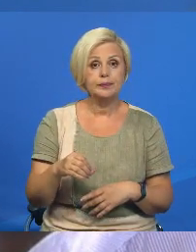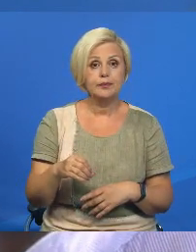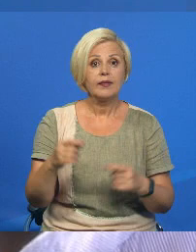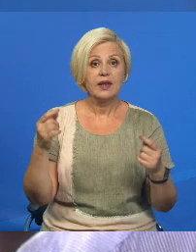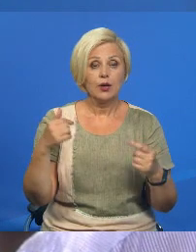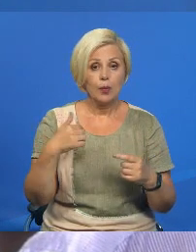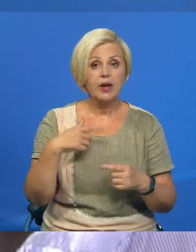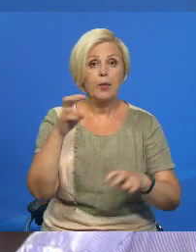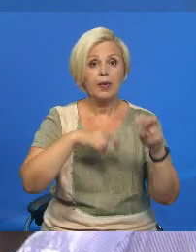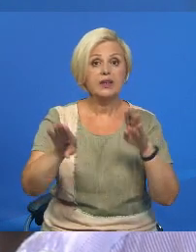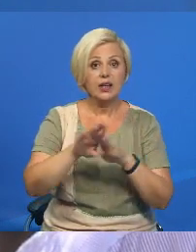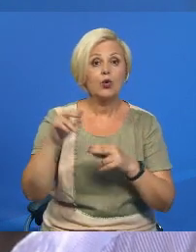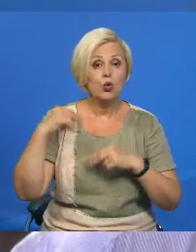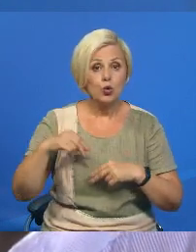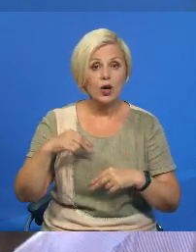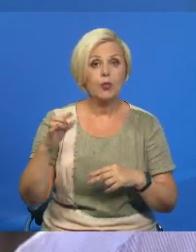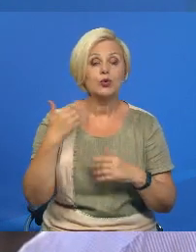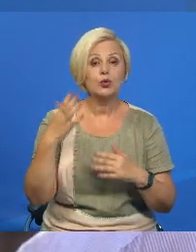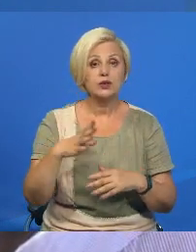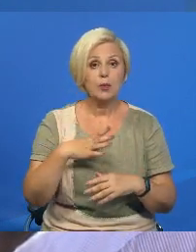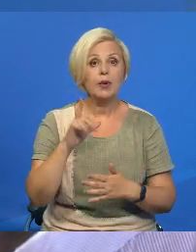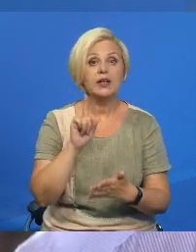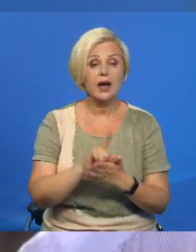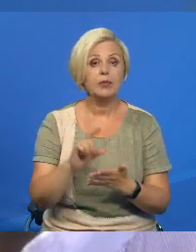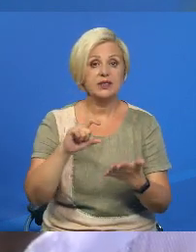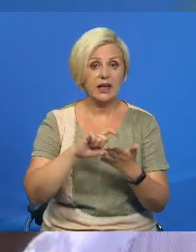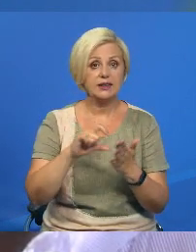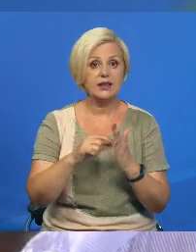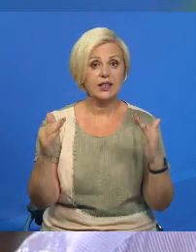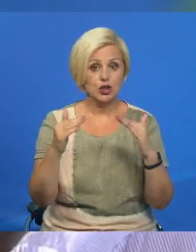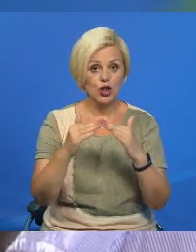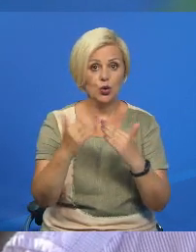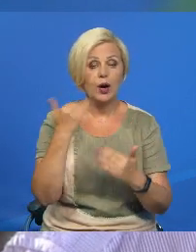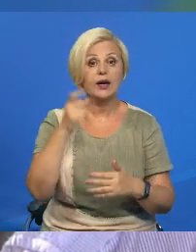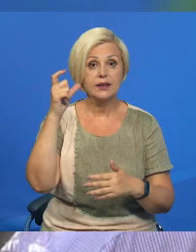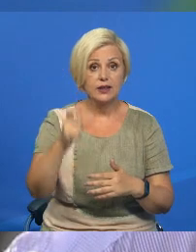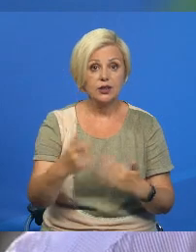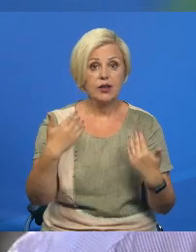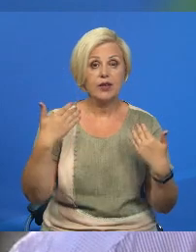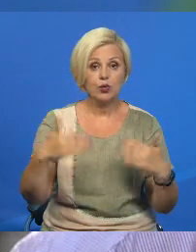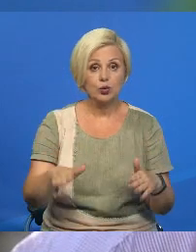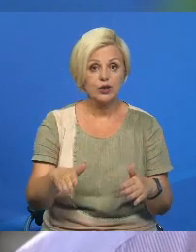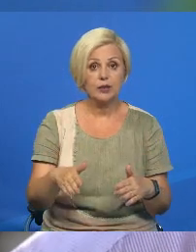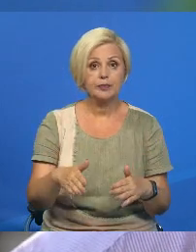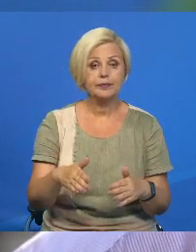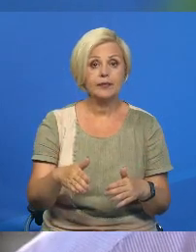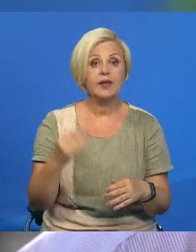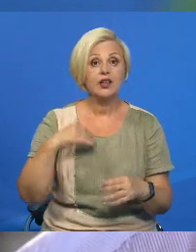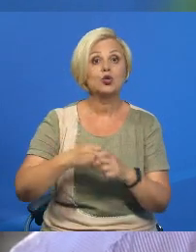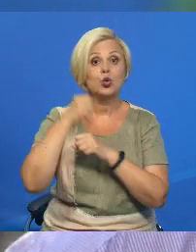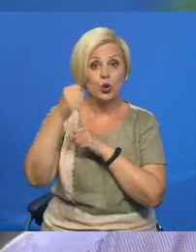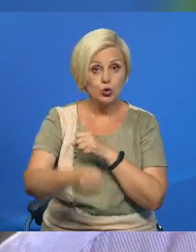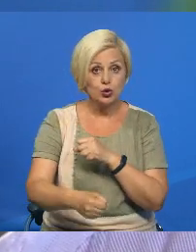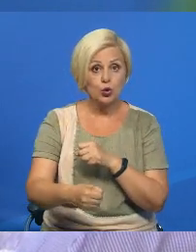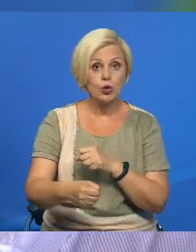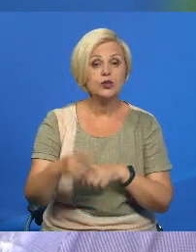соответственно, подыскиваем такую работу, где бы было обязательно жалево. Ну а когда человек уже трудоустроился,